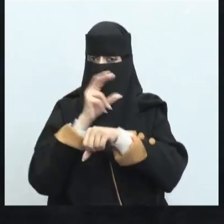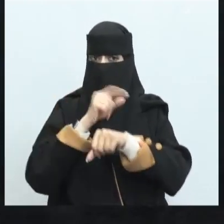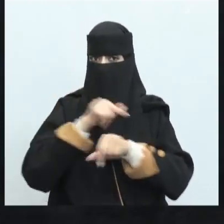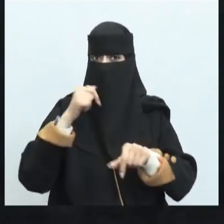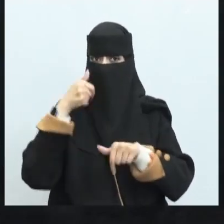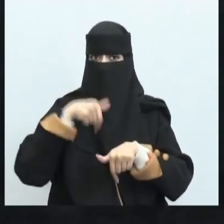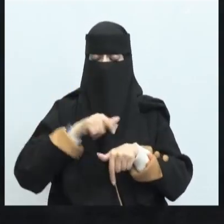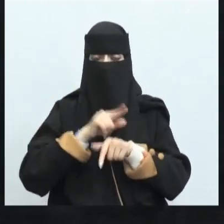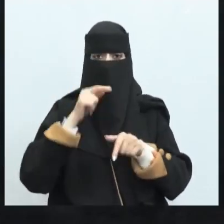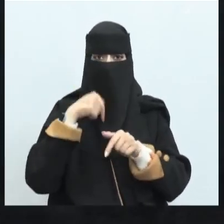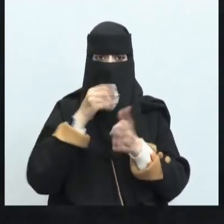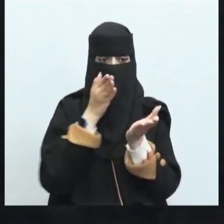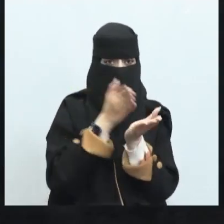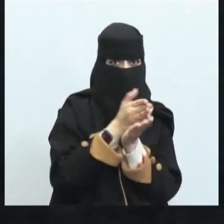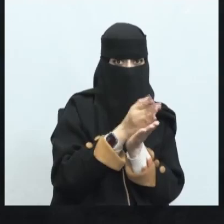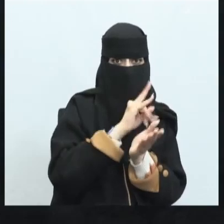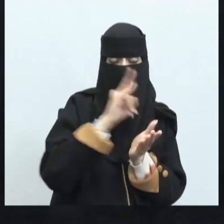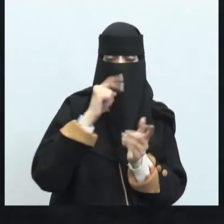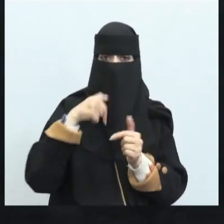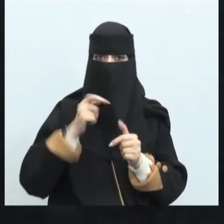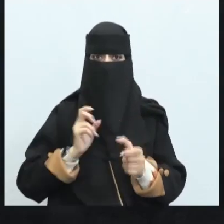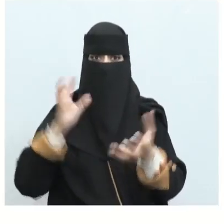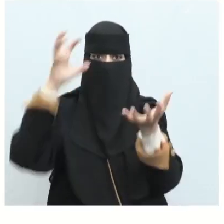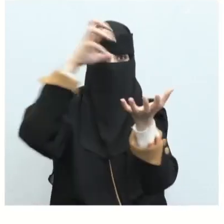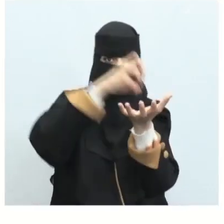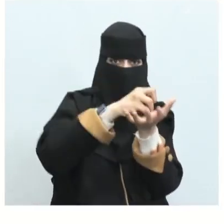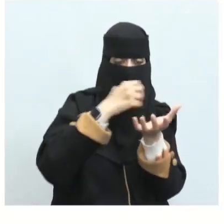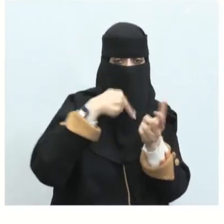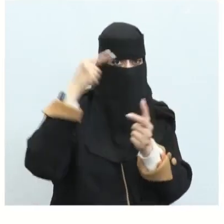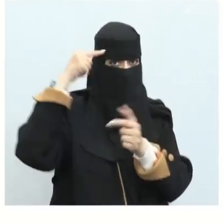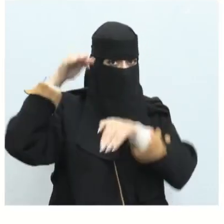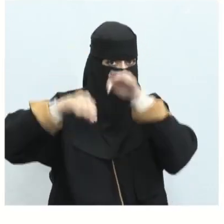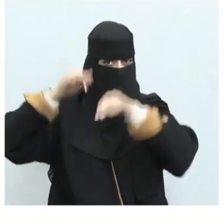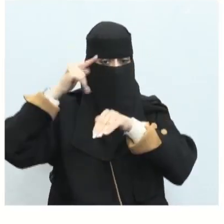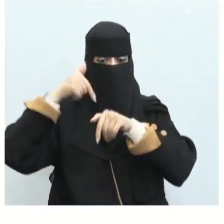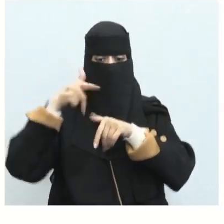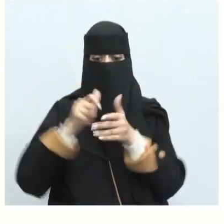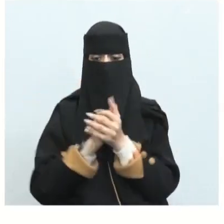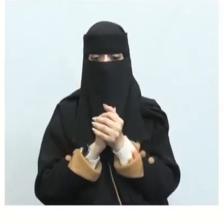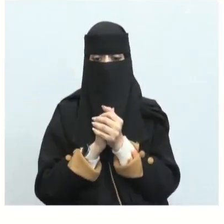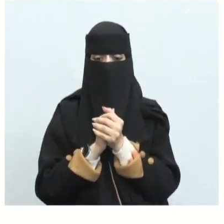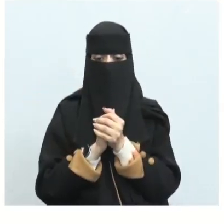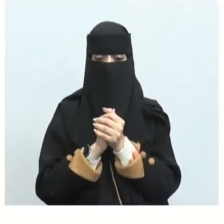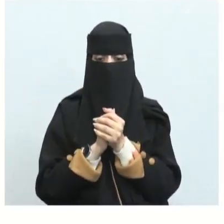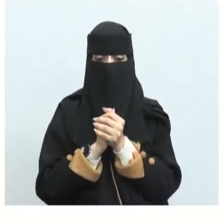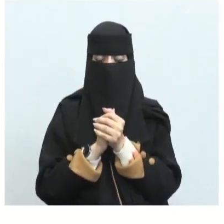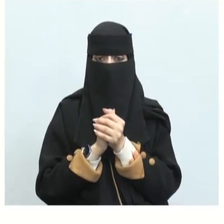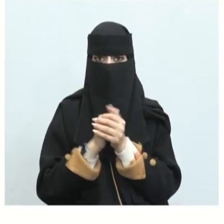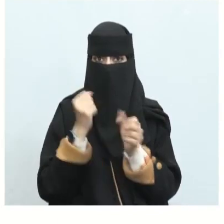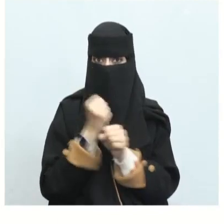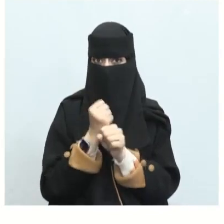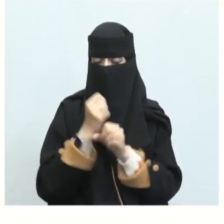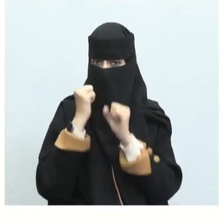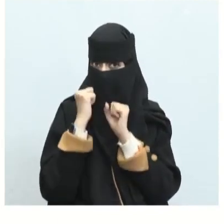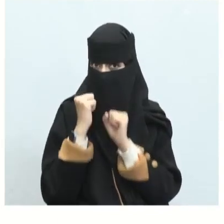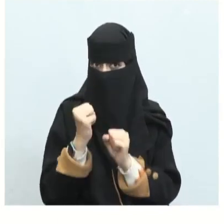تدنس أعراضهم لا أحد يستطيع أن يغزون لأننا نحن أيضاً نحكم عقولنا ولا يستطيع أحد ومع أن لا تدنس أعراضهم بعار ولا تفسد أفعالهم إذ لا